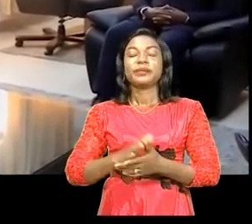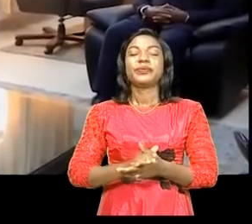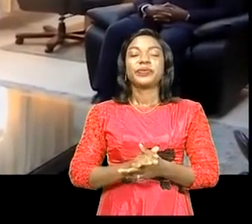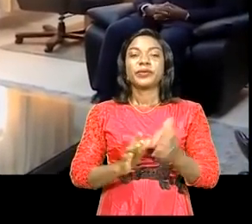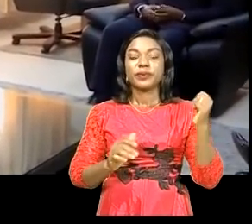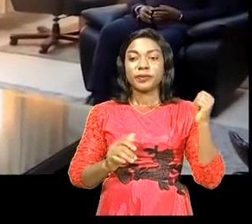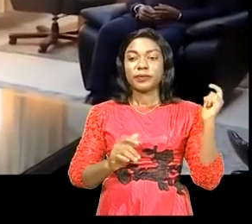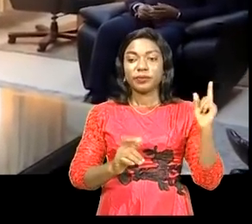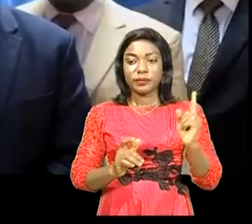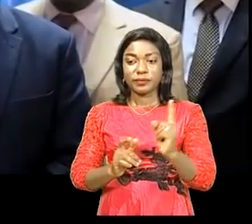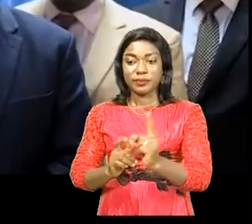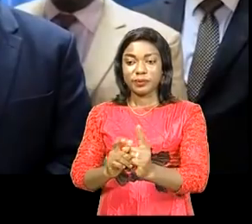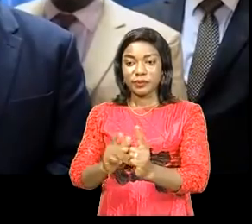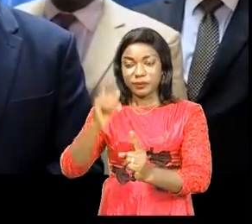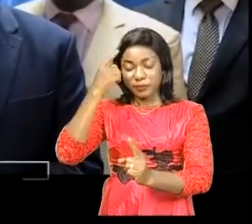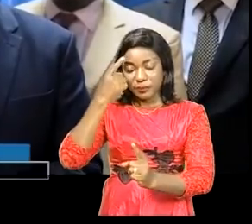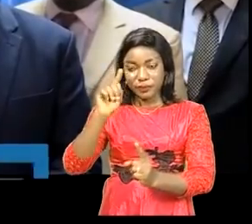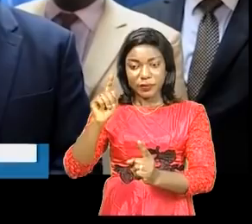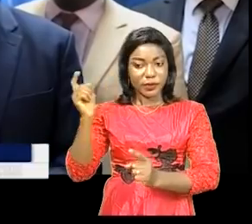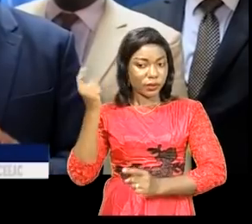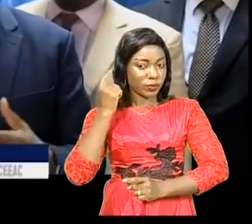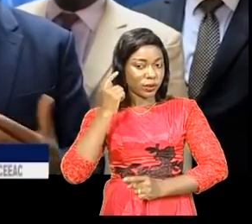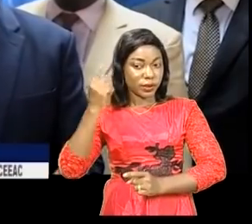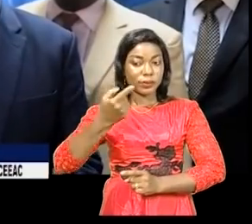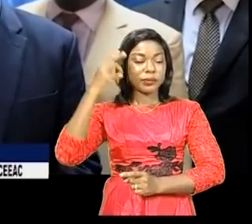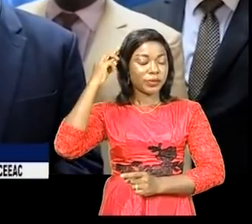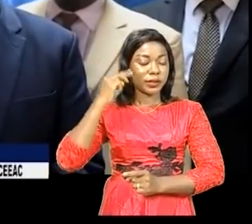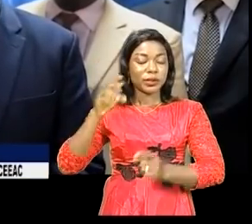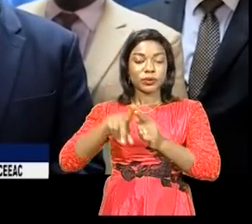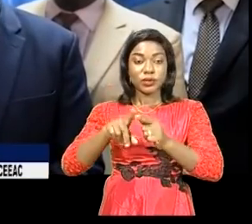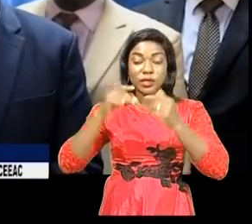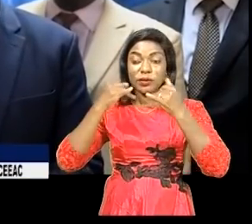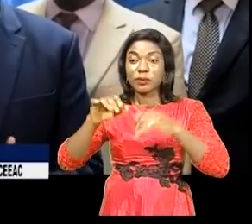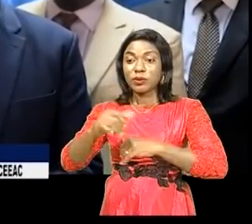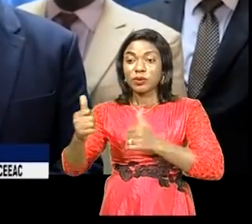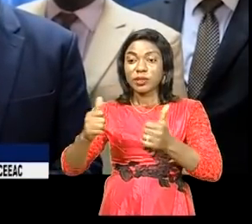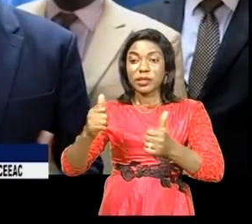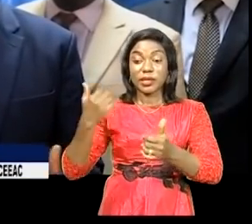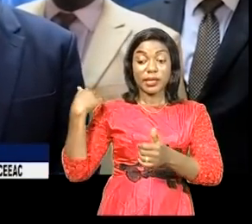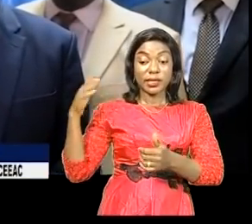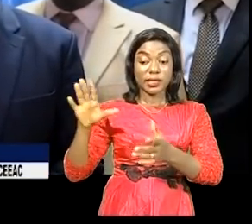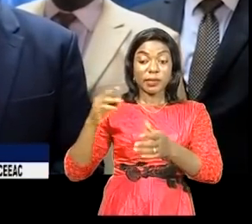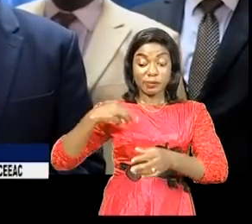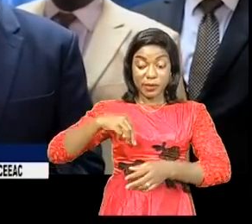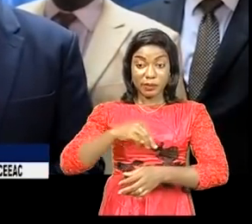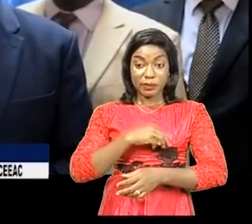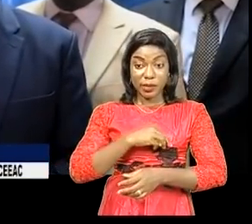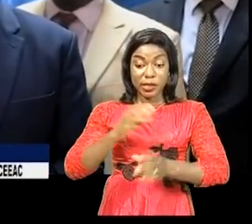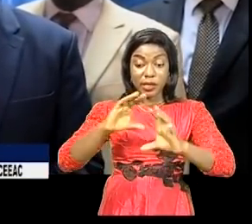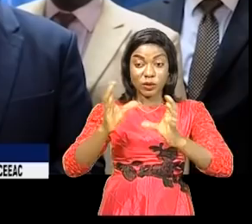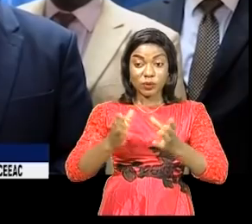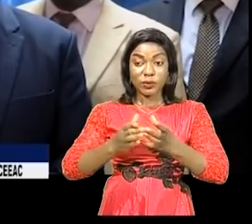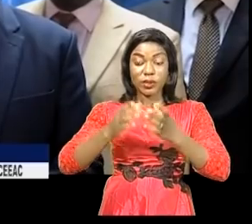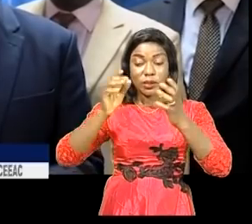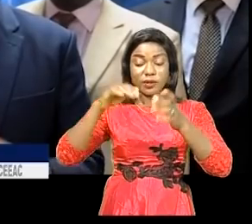ici pour recueillir les attentes et les besoins de façon à informer les autres états membres pour voir ce que la communauté peut